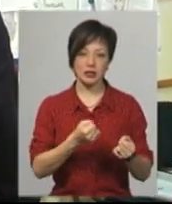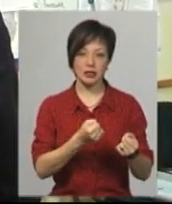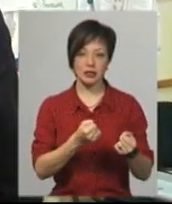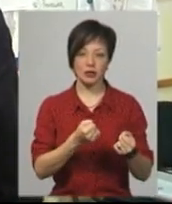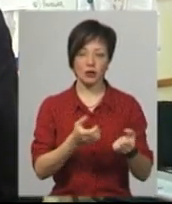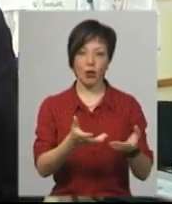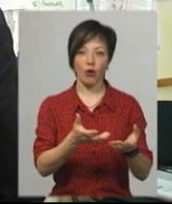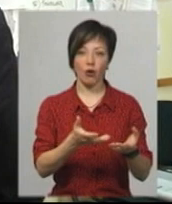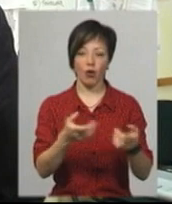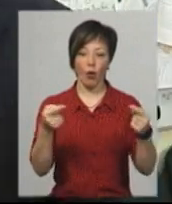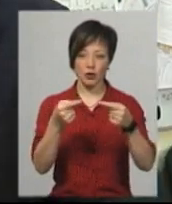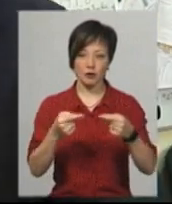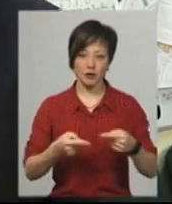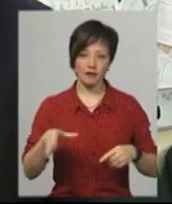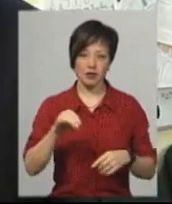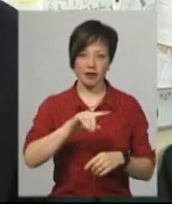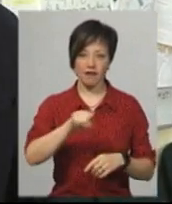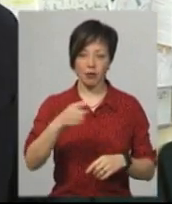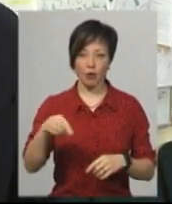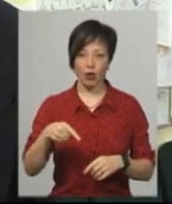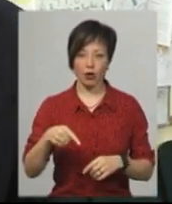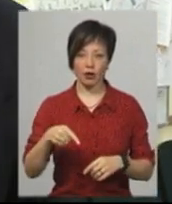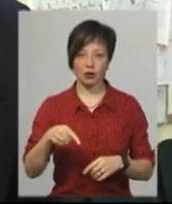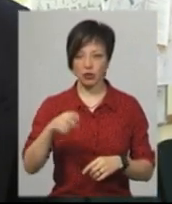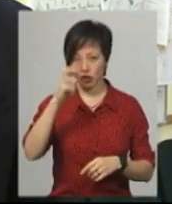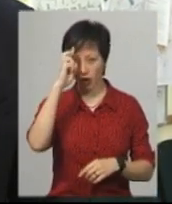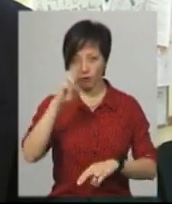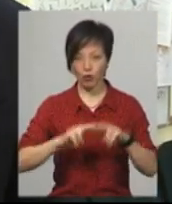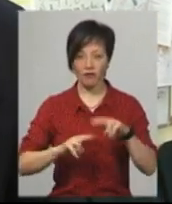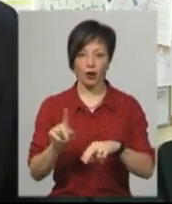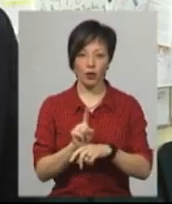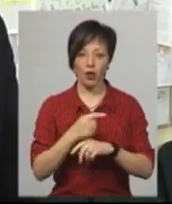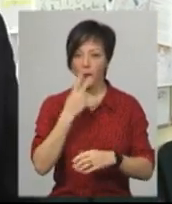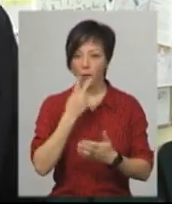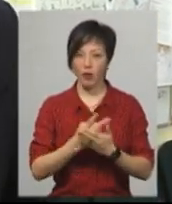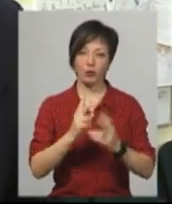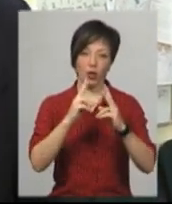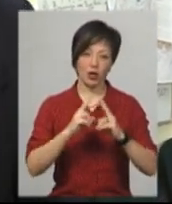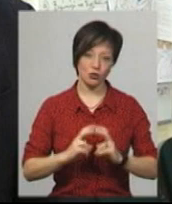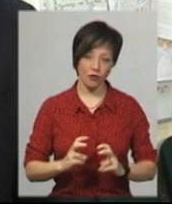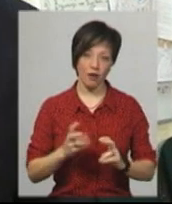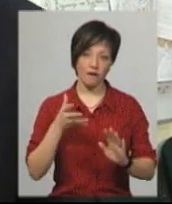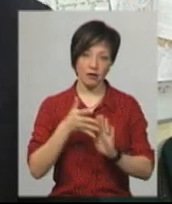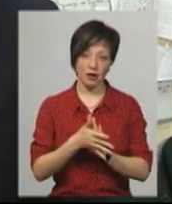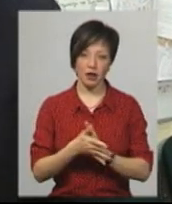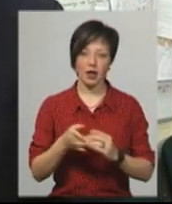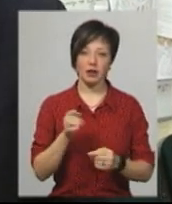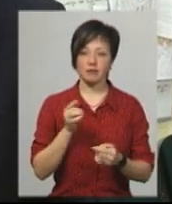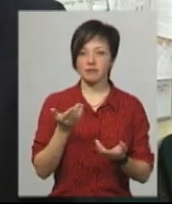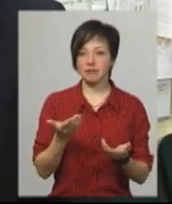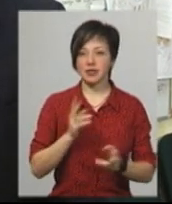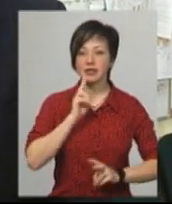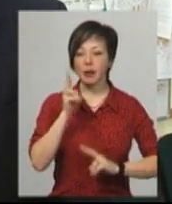всіх вимог ДБН-у. На мій погляд, те, що я побачу і проаналізував, заперечені до